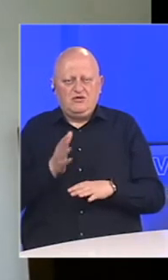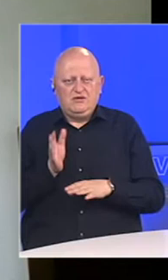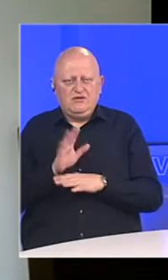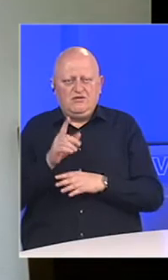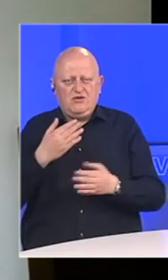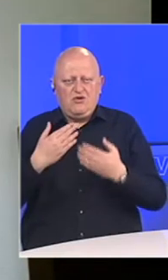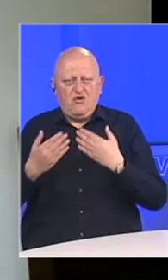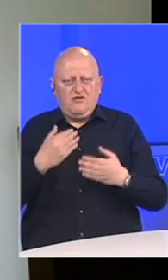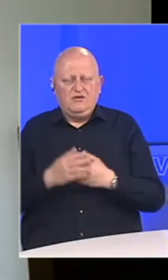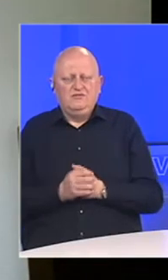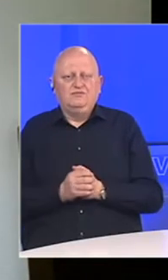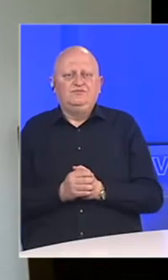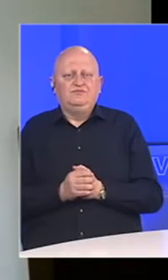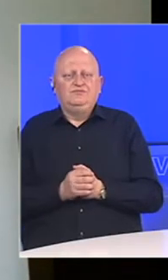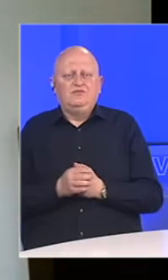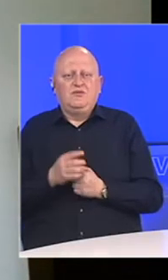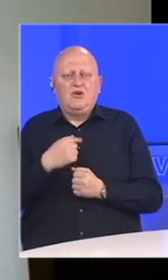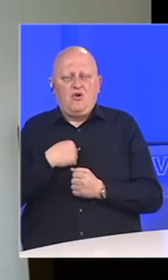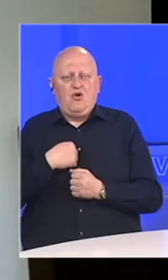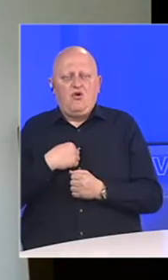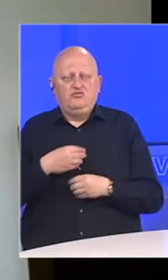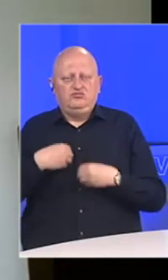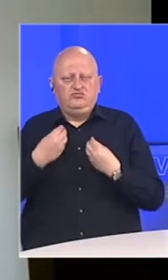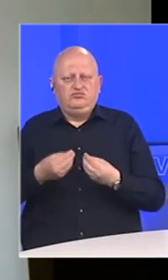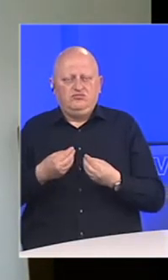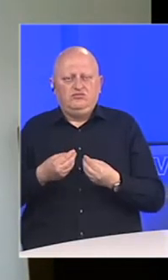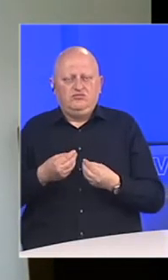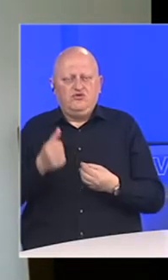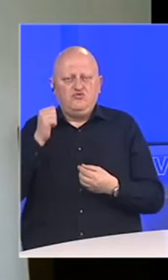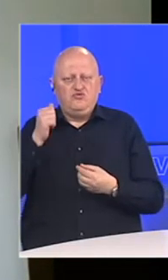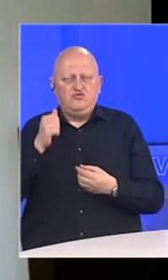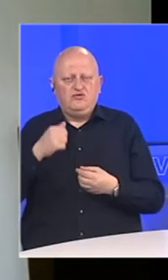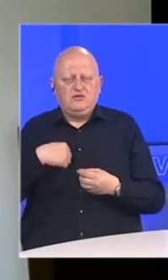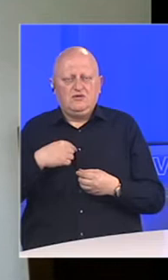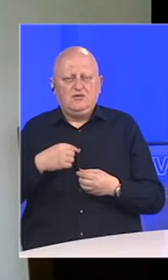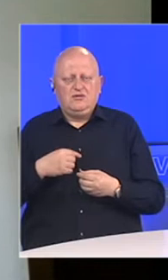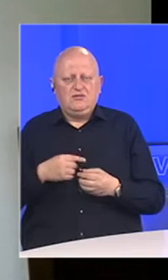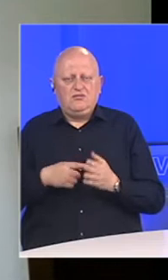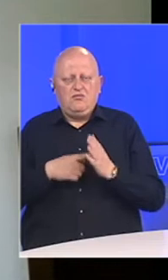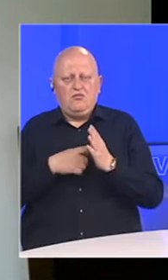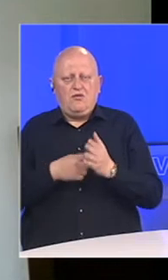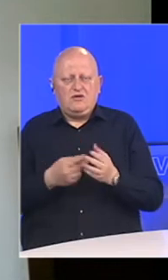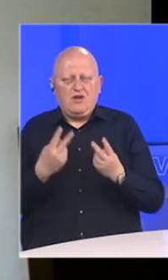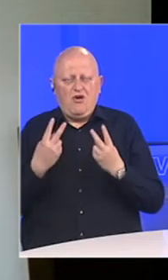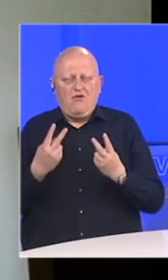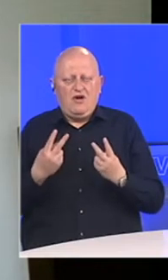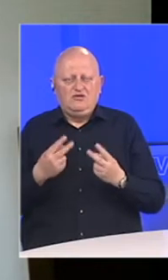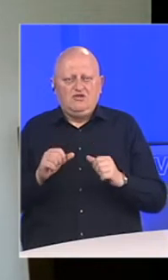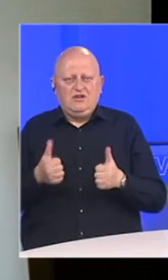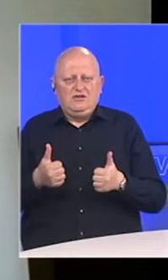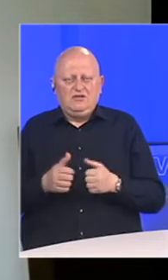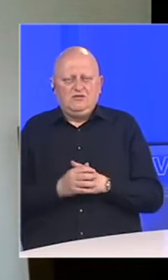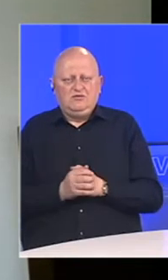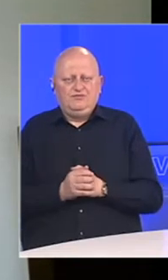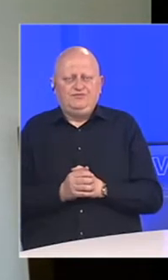tim konferencijama. Ono o čemu sam ja govorila juče i ono što sam ja istala kao vrlo važno, je